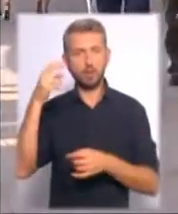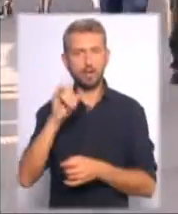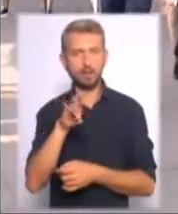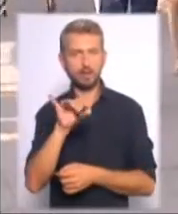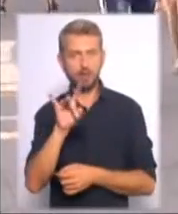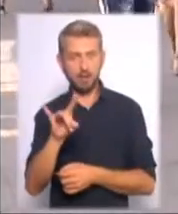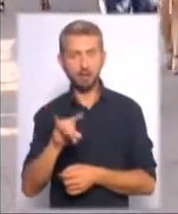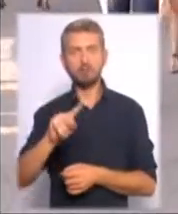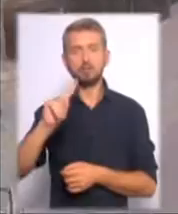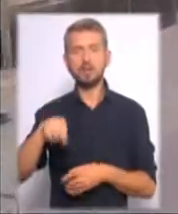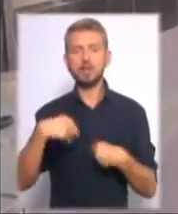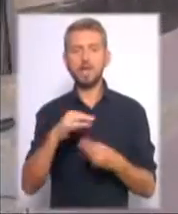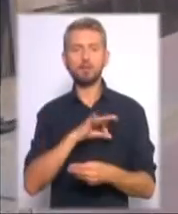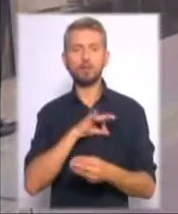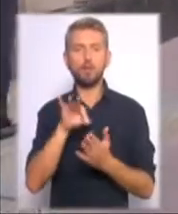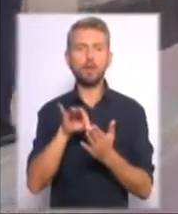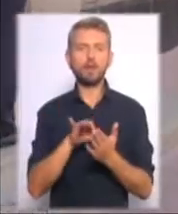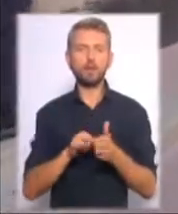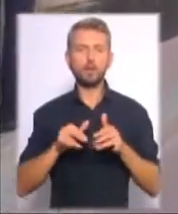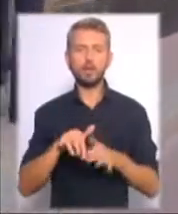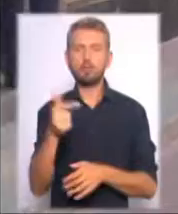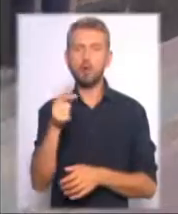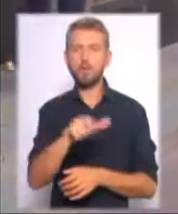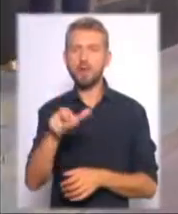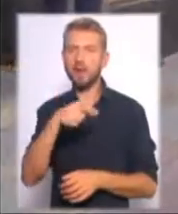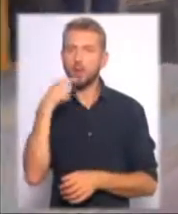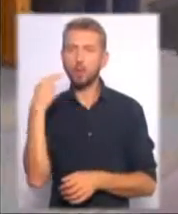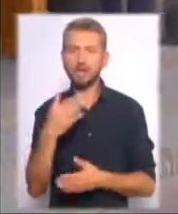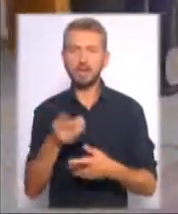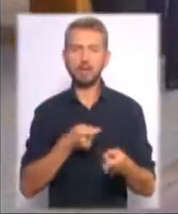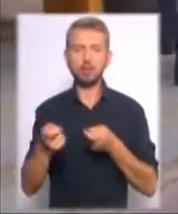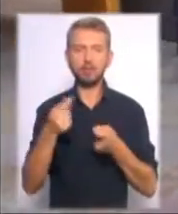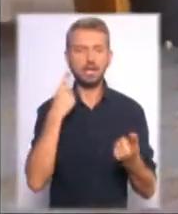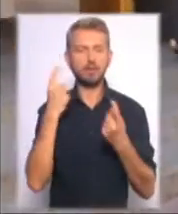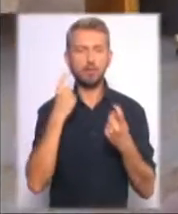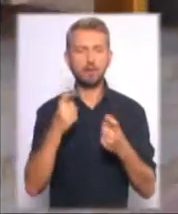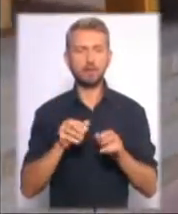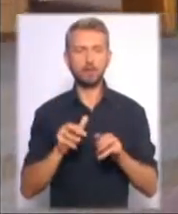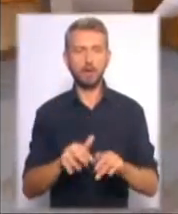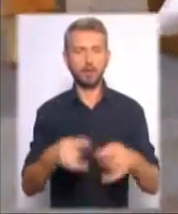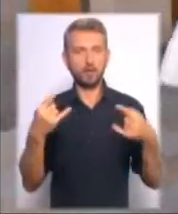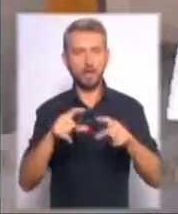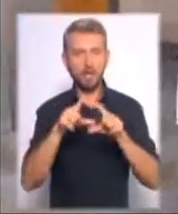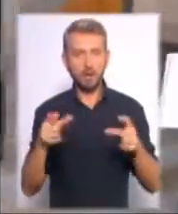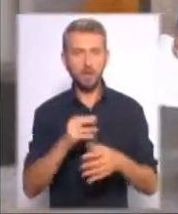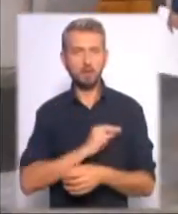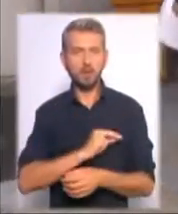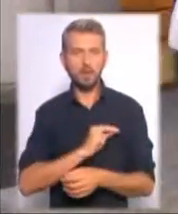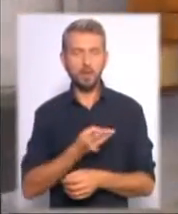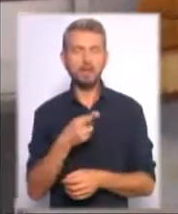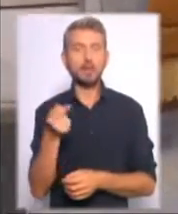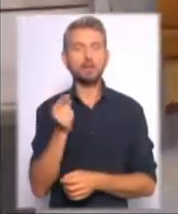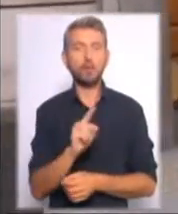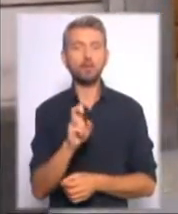Нардепи вимагають дати правову оцінку діям громадян Росії, які керують інформаційною діяльністю телеканалу і працюють насамперед для того,